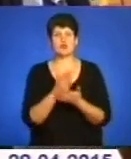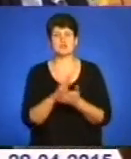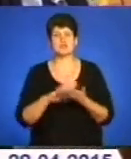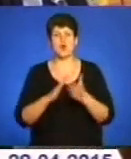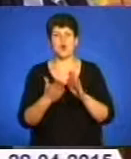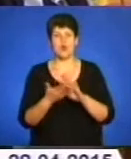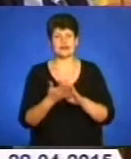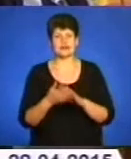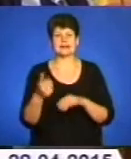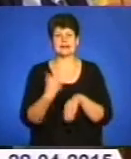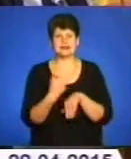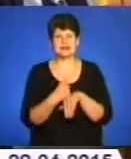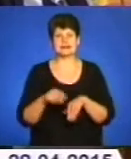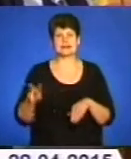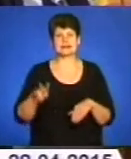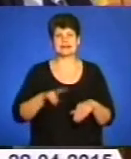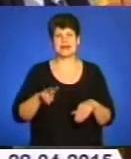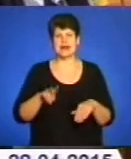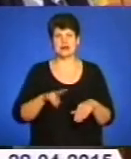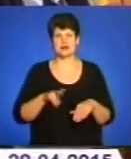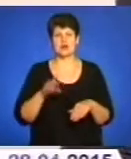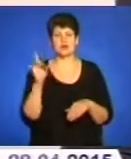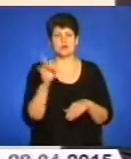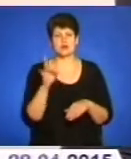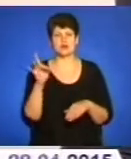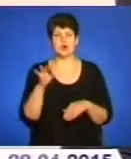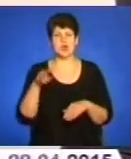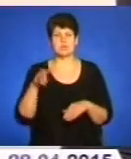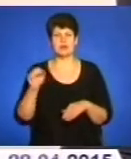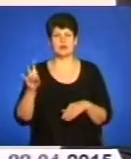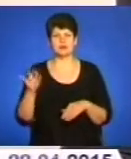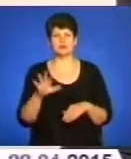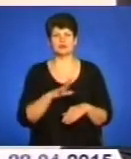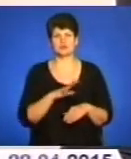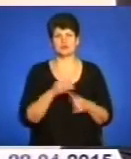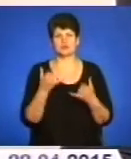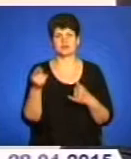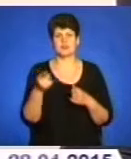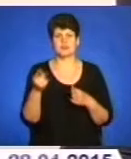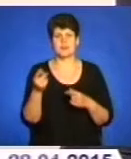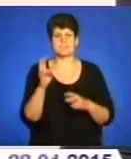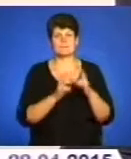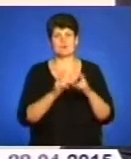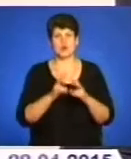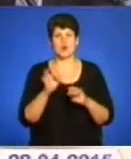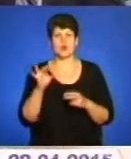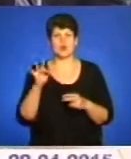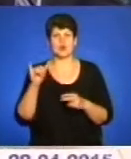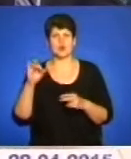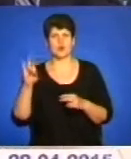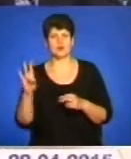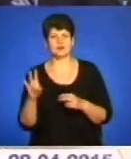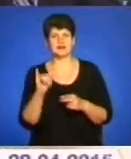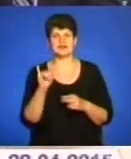директор державного концерну «Укроборонпром» Роман Романов відвідав сьогодні тернопільські підприємства «Оріон і Ватра». Ці